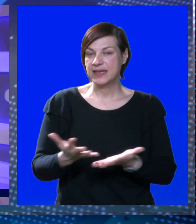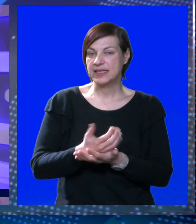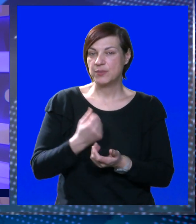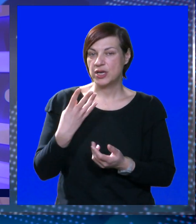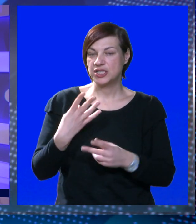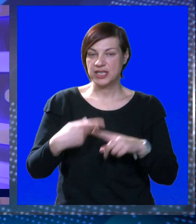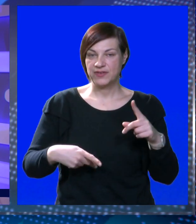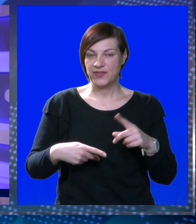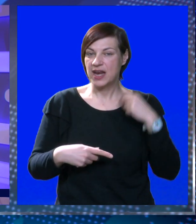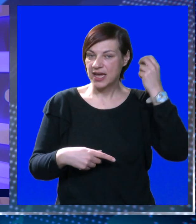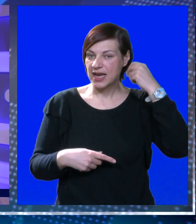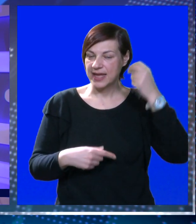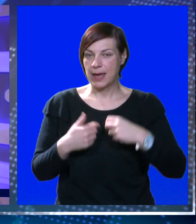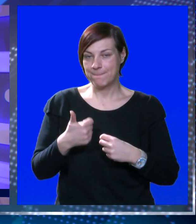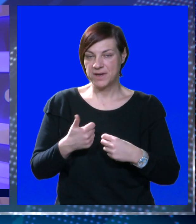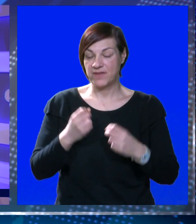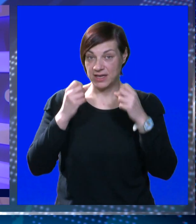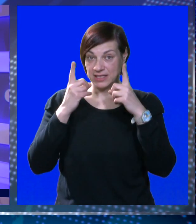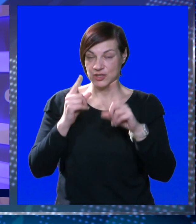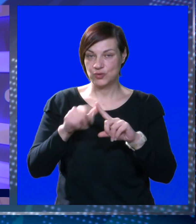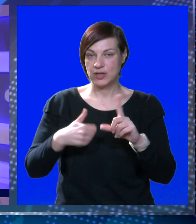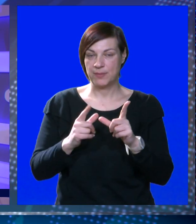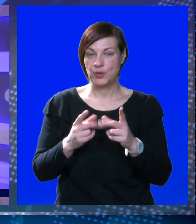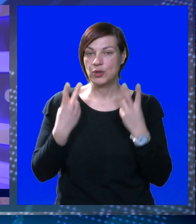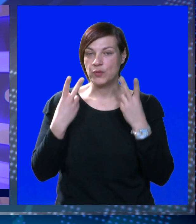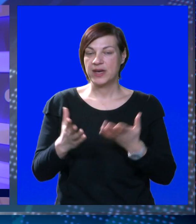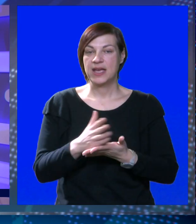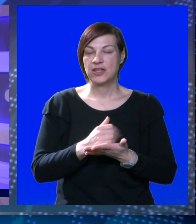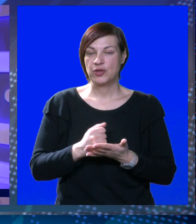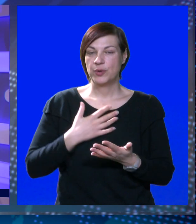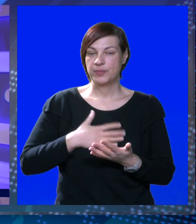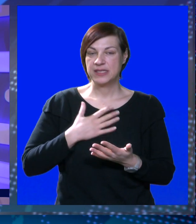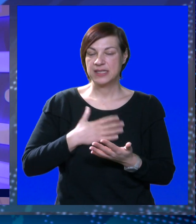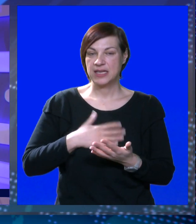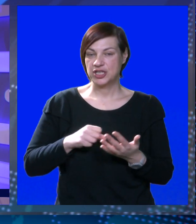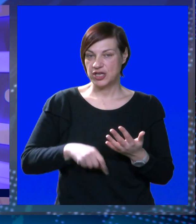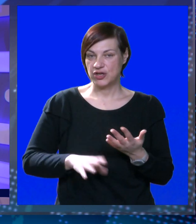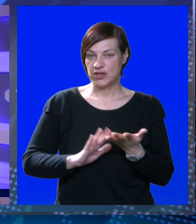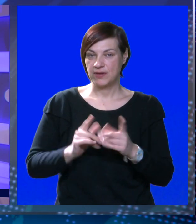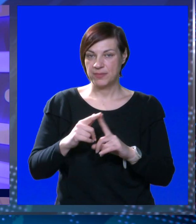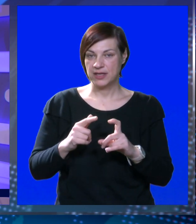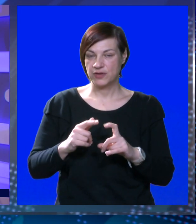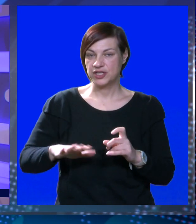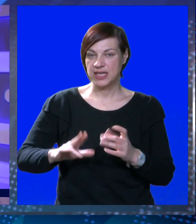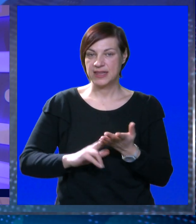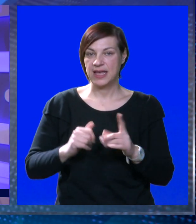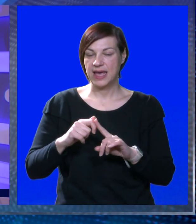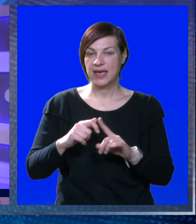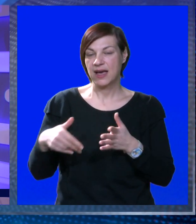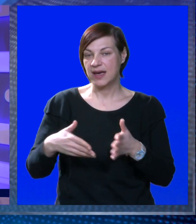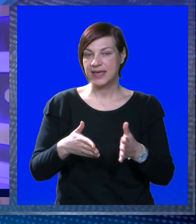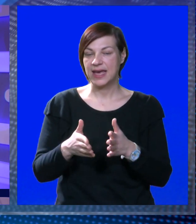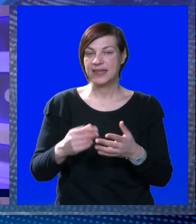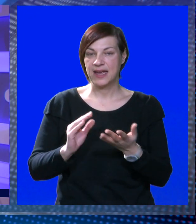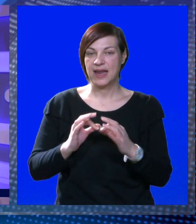način izborili četvrt finale Lige Prvaka. Za čudo na poljudu, u vrijednoj pobjedi i zaslužan je i rođeni metkovac, djetenka Jadran